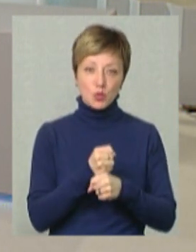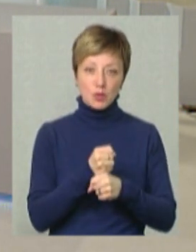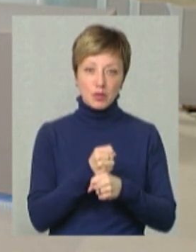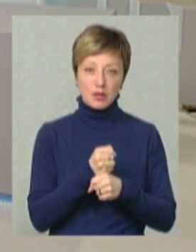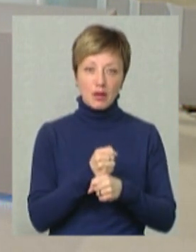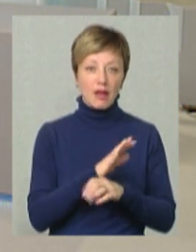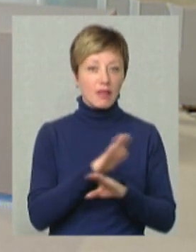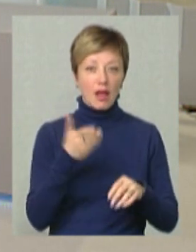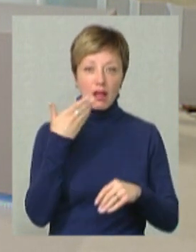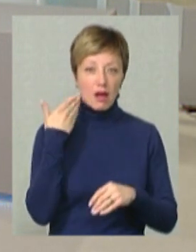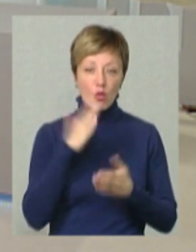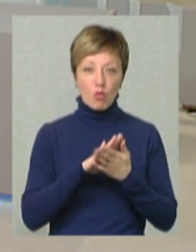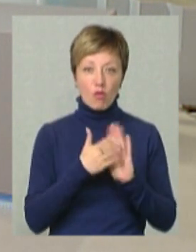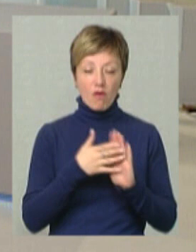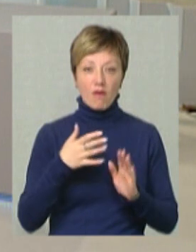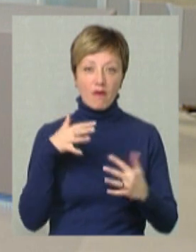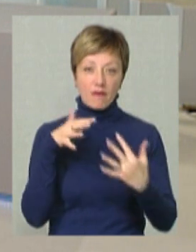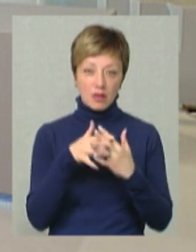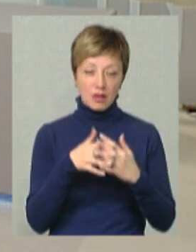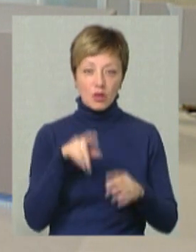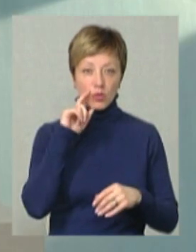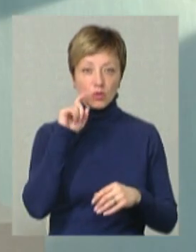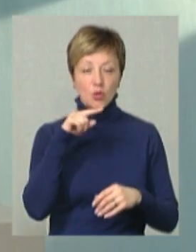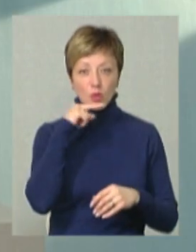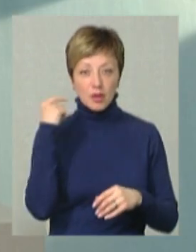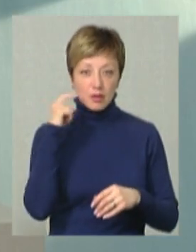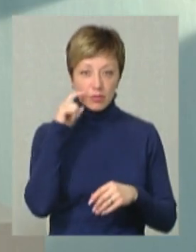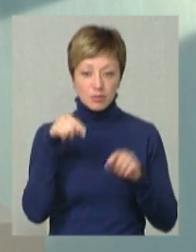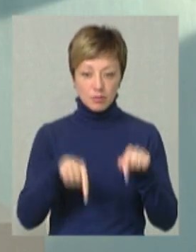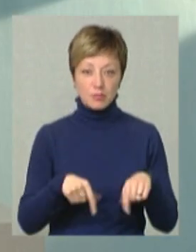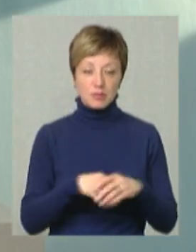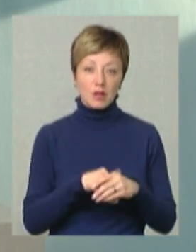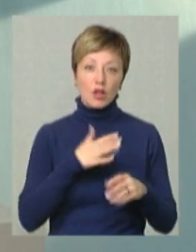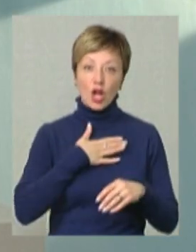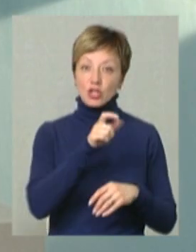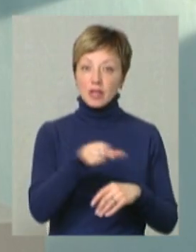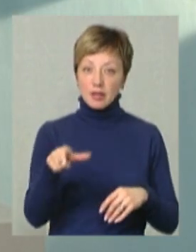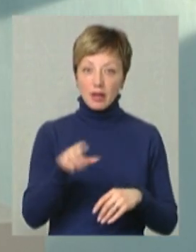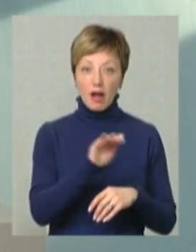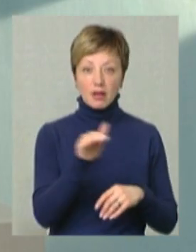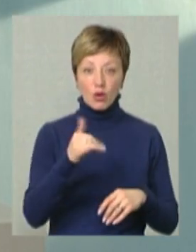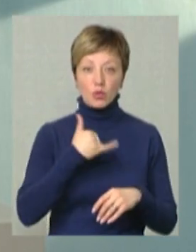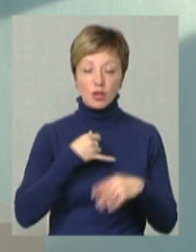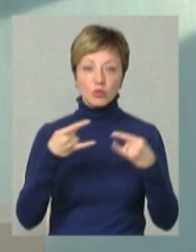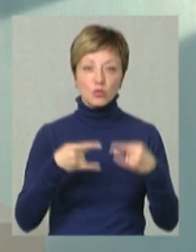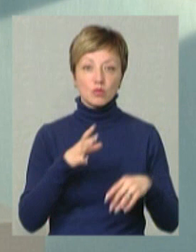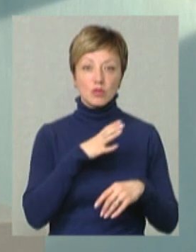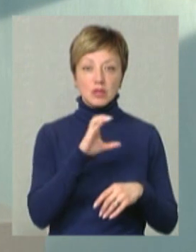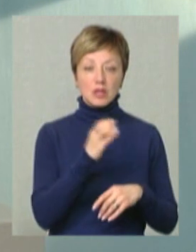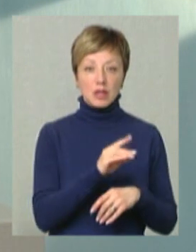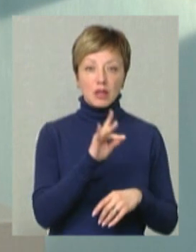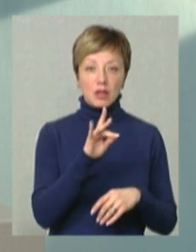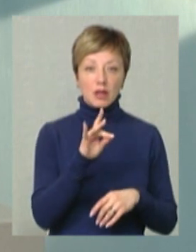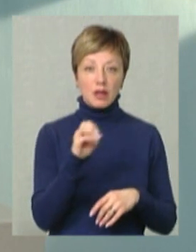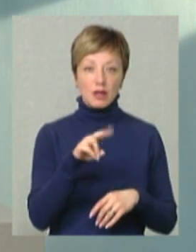в нелегких умовах збройної агресії Росії проти України. Нашим глядачам нагадаю, у нашій студії був Сергій